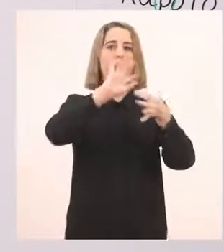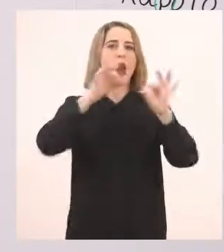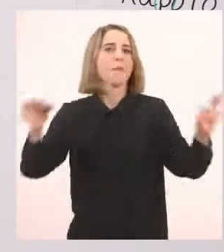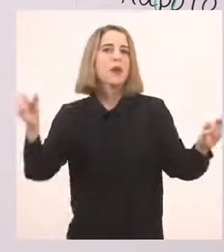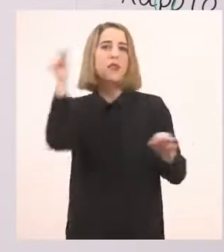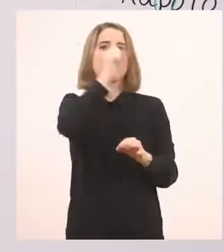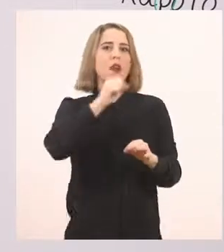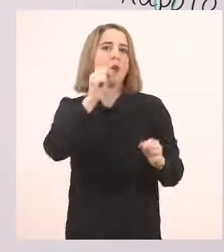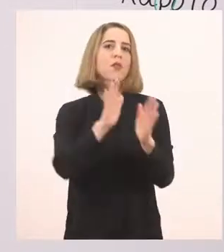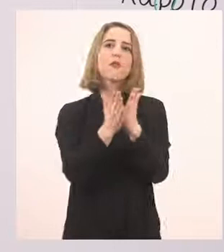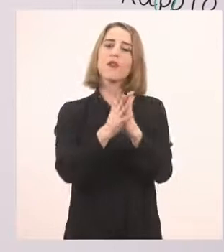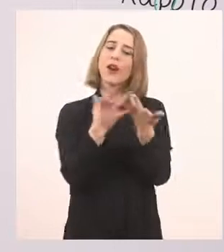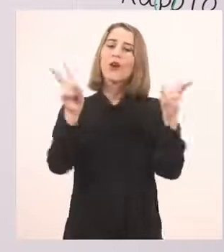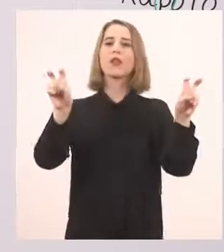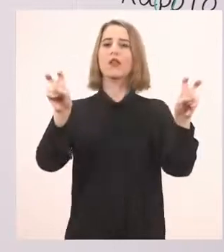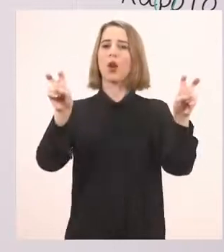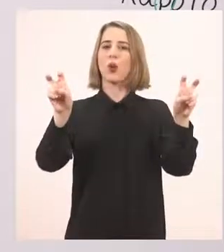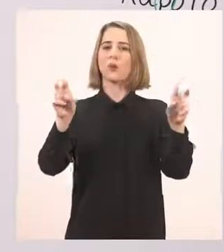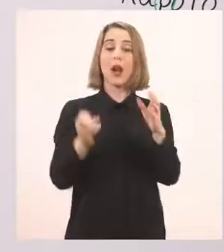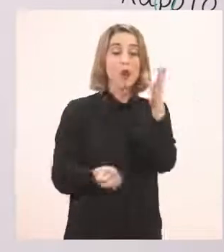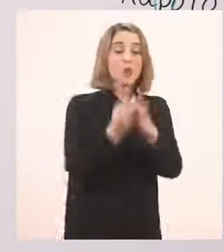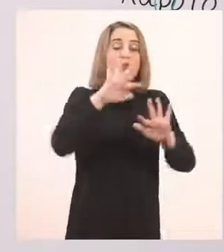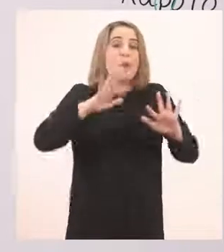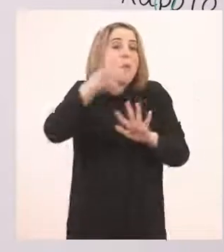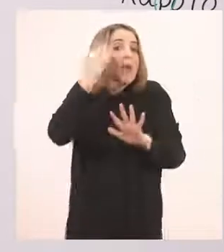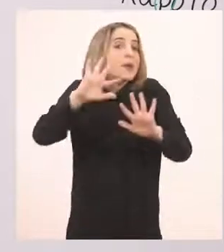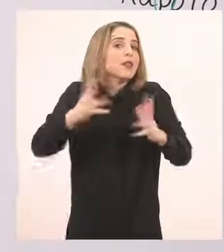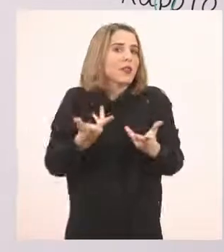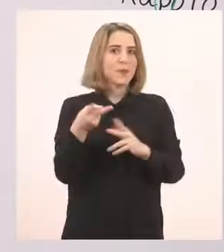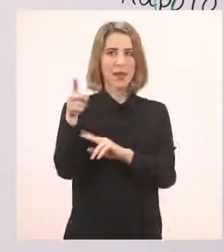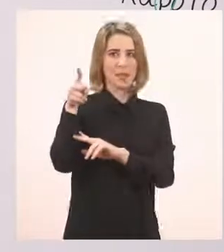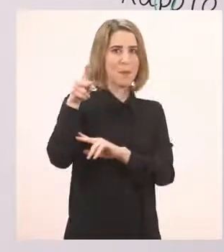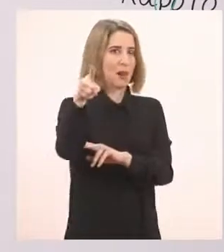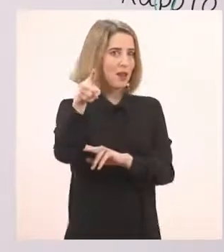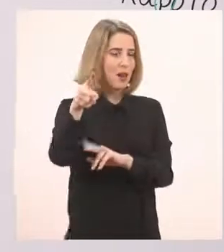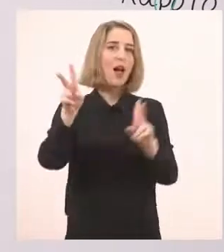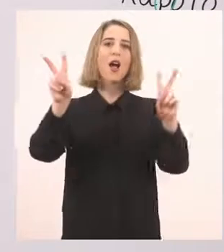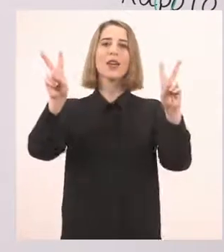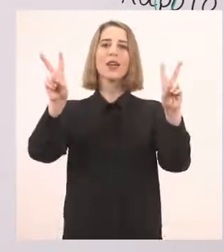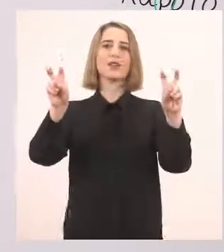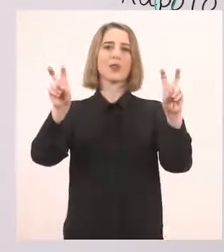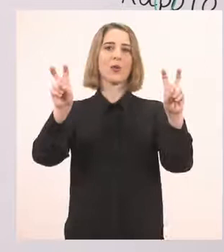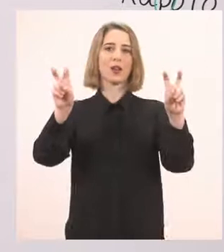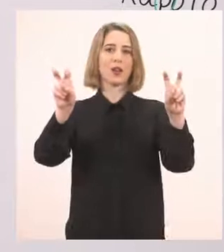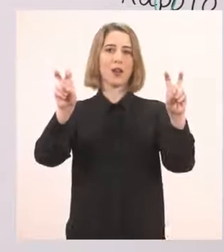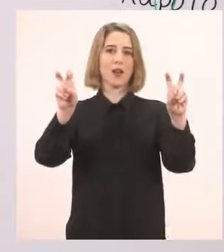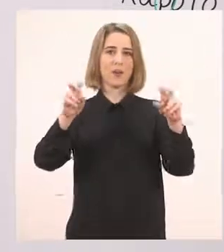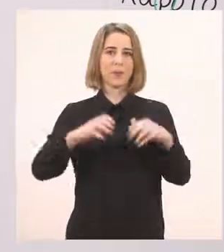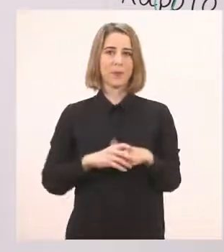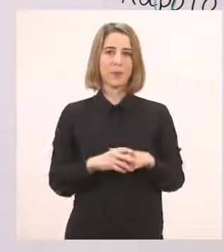Το καινούριο σημαδάκι μας λοιπόν ήταν η διπλή τελεία και τα εισαγωγικά. Λοιπόν,